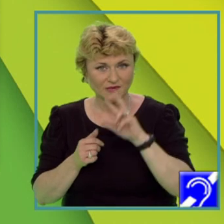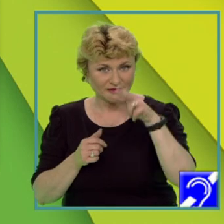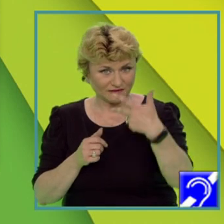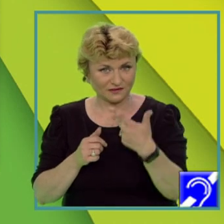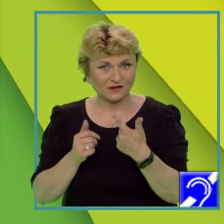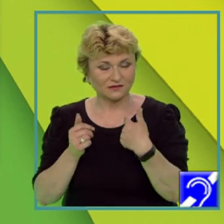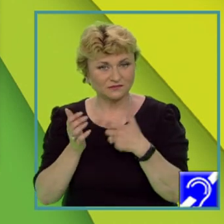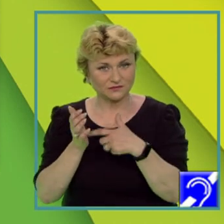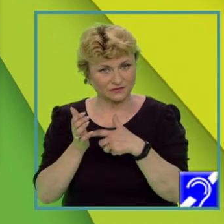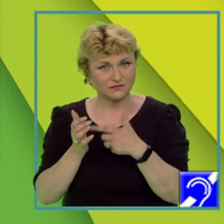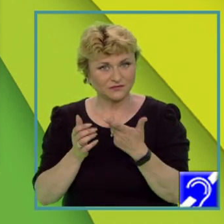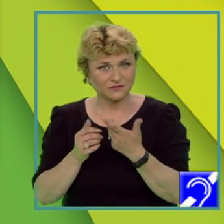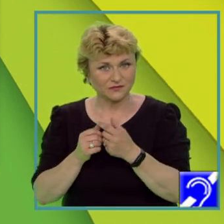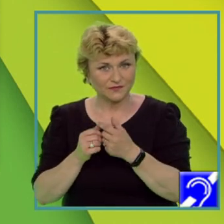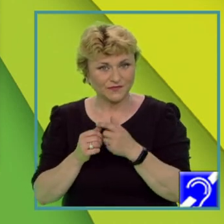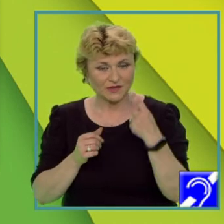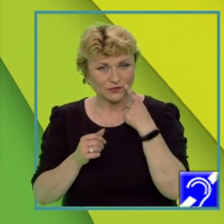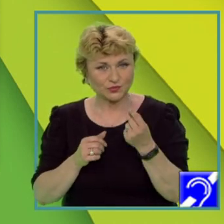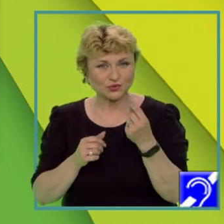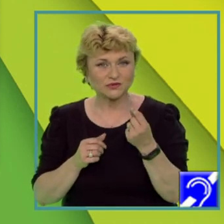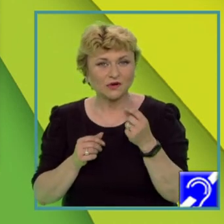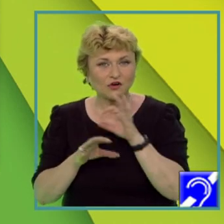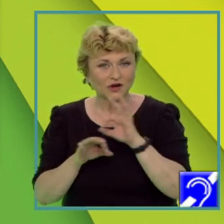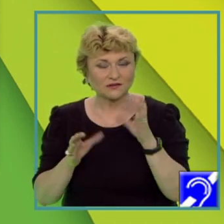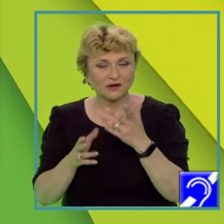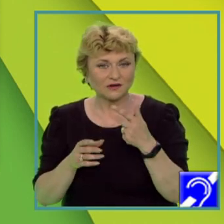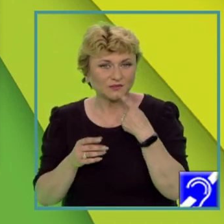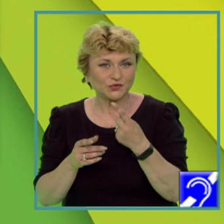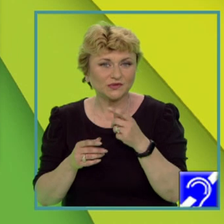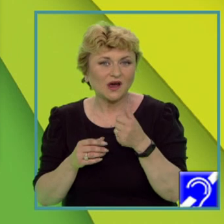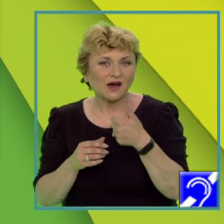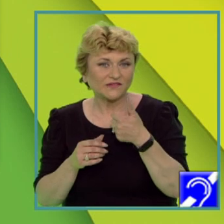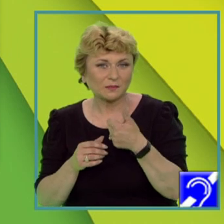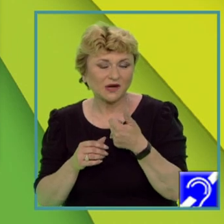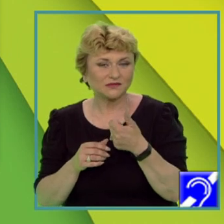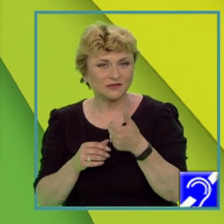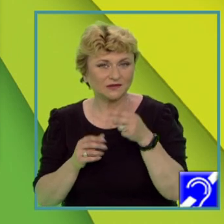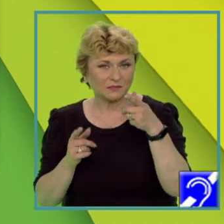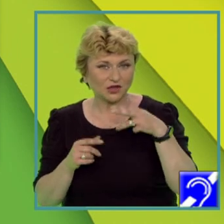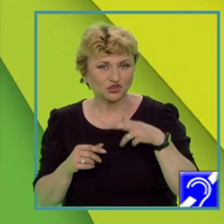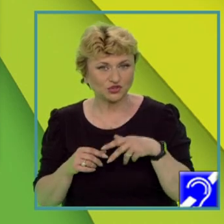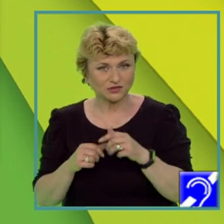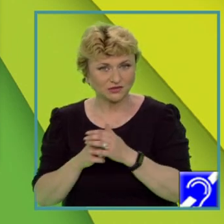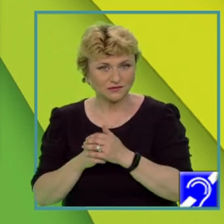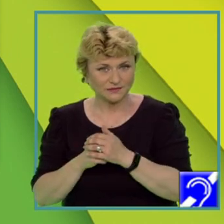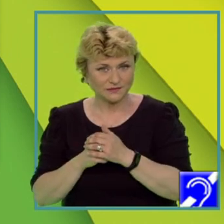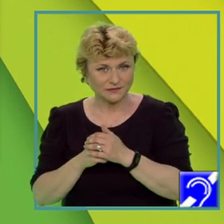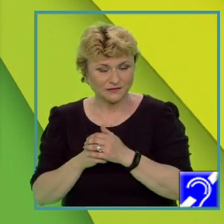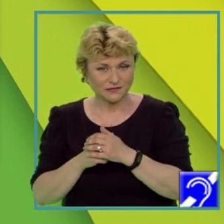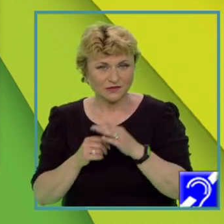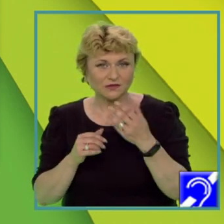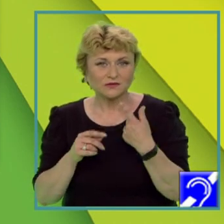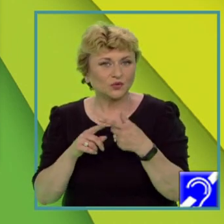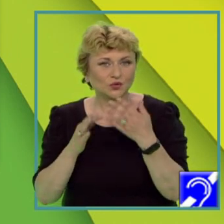foaia de examen răspunsurile corecte care completează afirmațiile de mai jos. Orașul capitală marcat pe hartă cu numărul